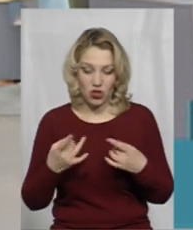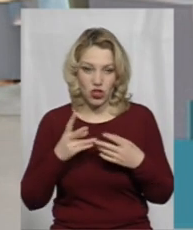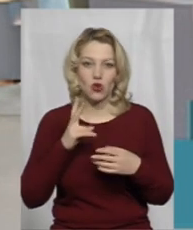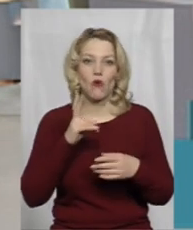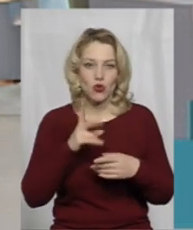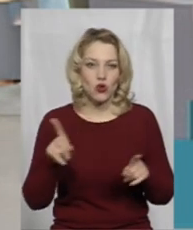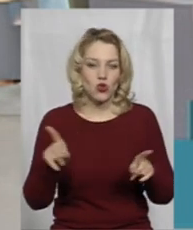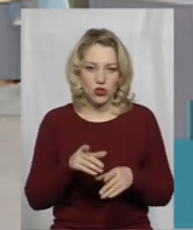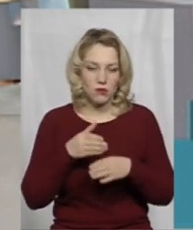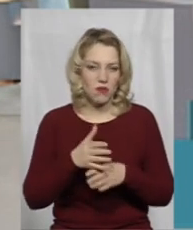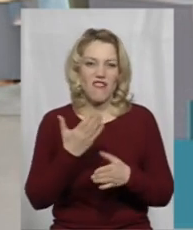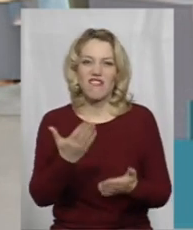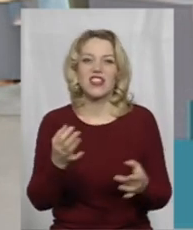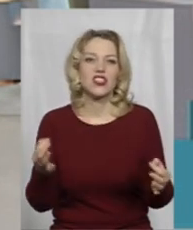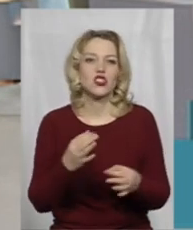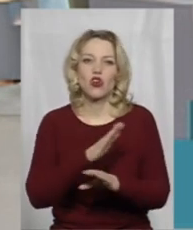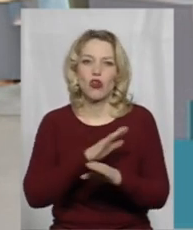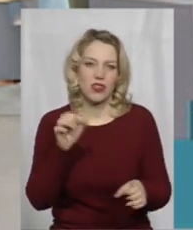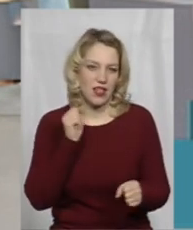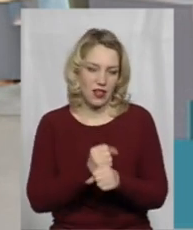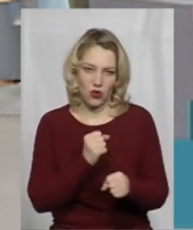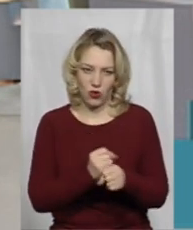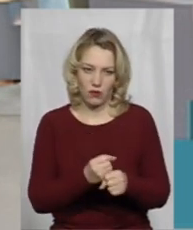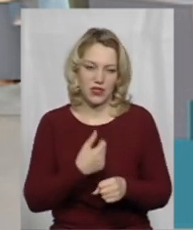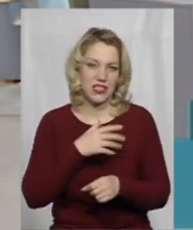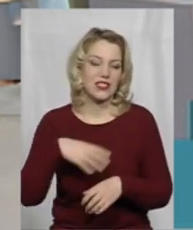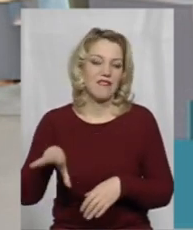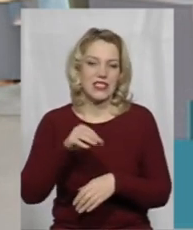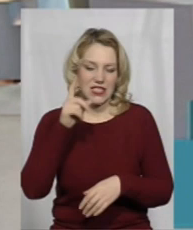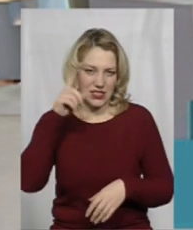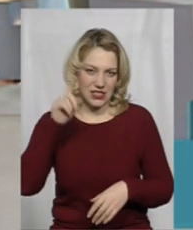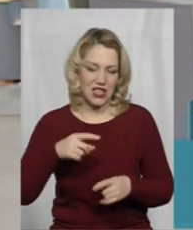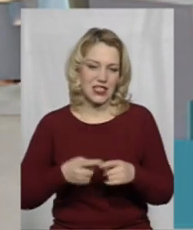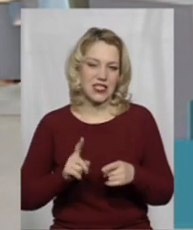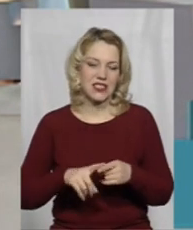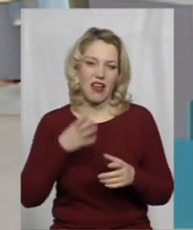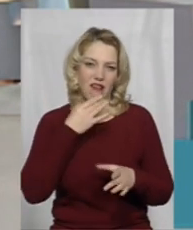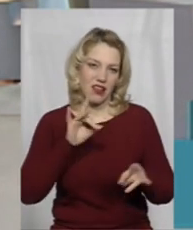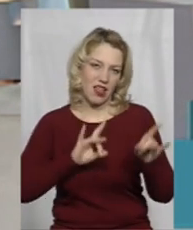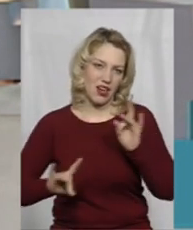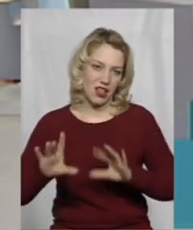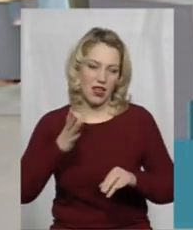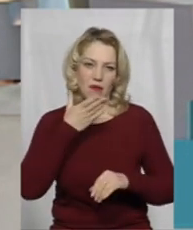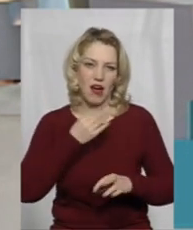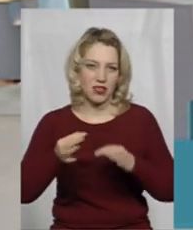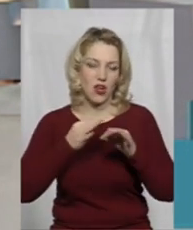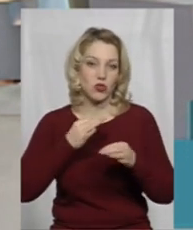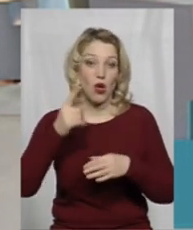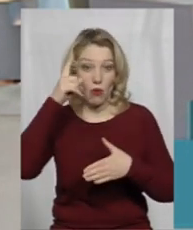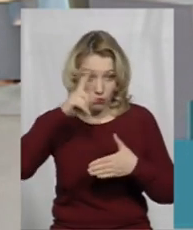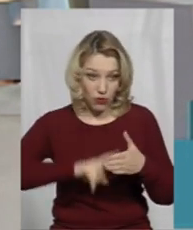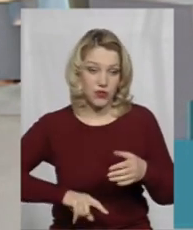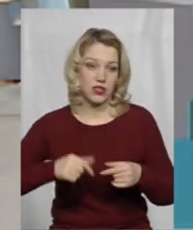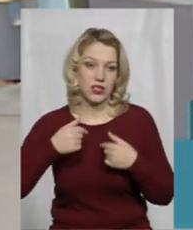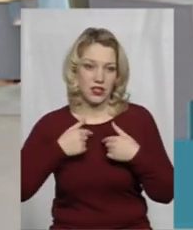допомагаєте. Нічого ви не робите. Нічого. Це всі знають. Це красива реклама, красива розмова. Повірте,